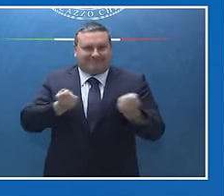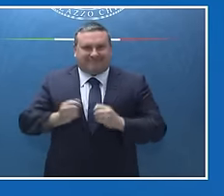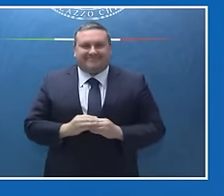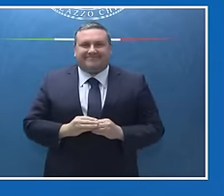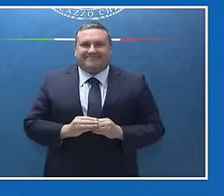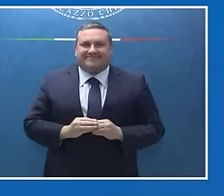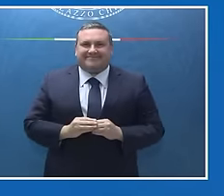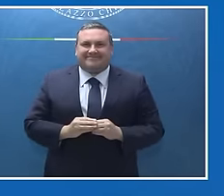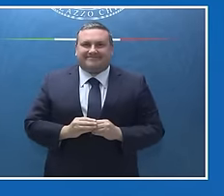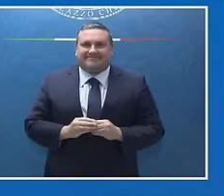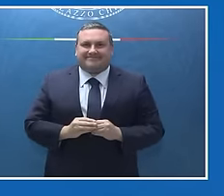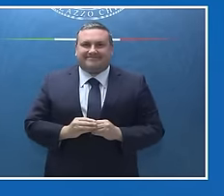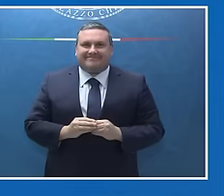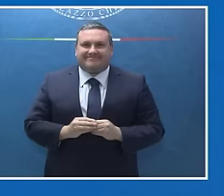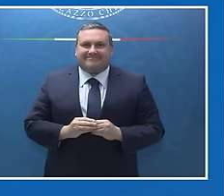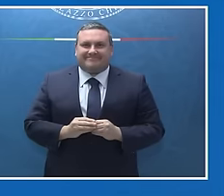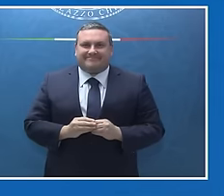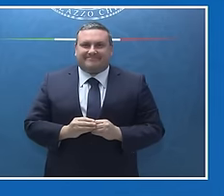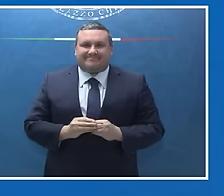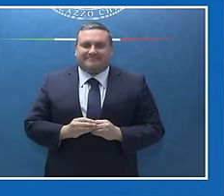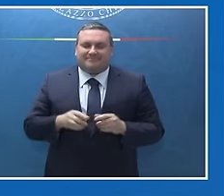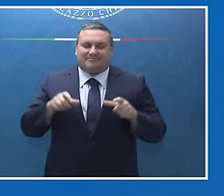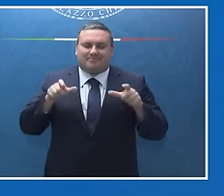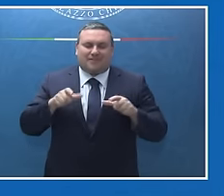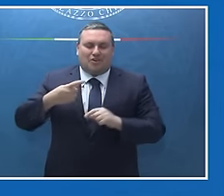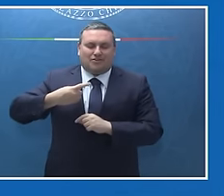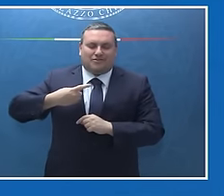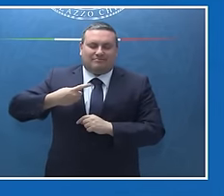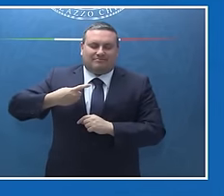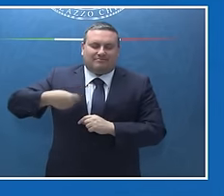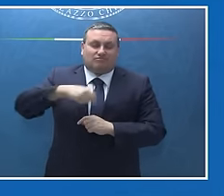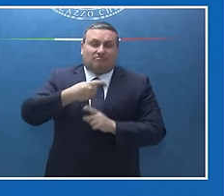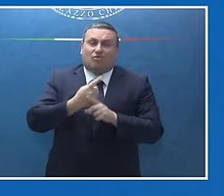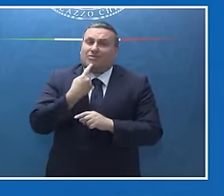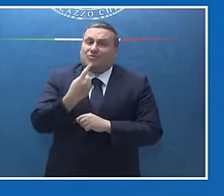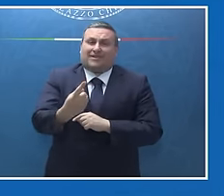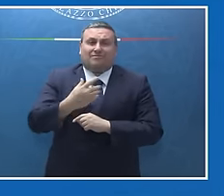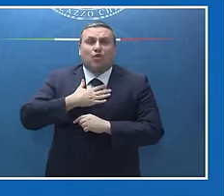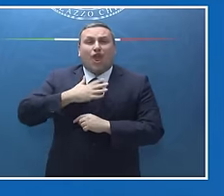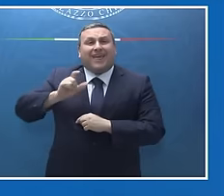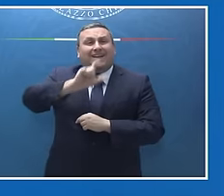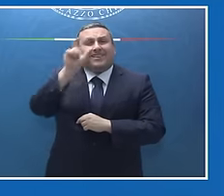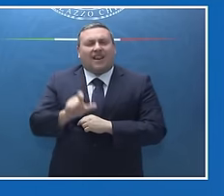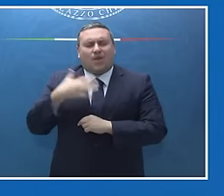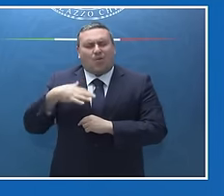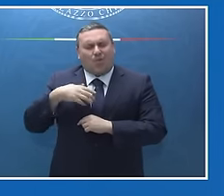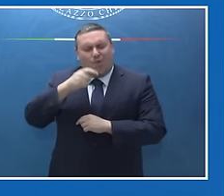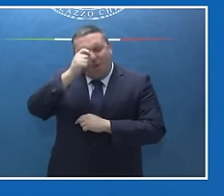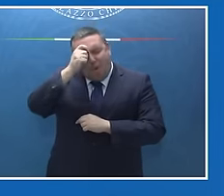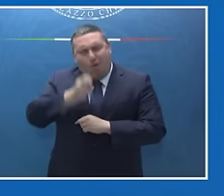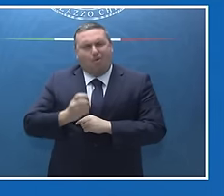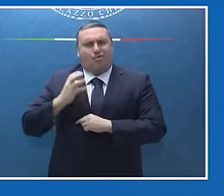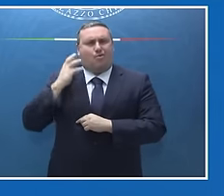non iniziare dicendo che è stato per me e per l'Italia nel suo complesso un onore presiedere questo vertice,